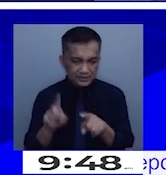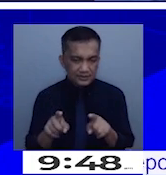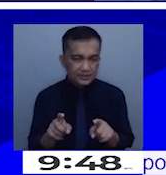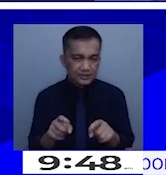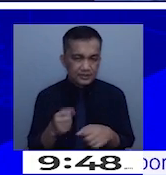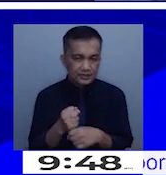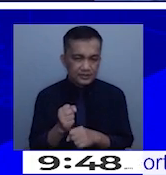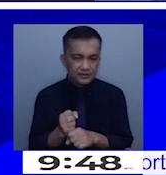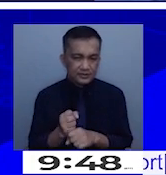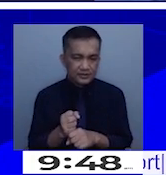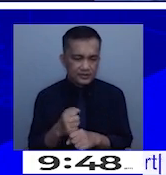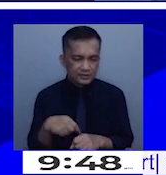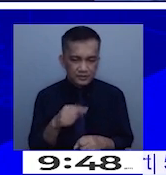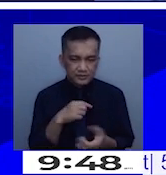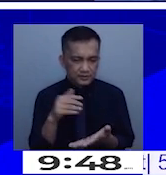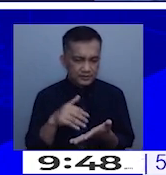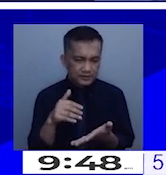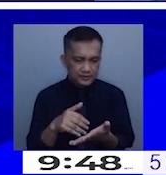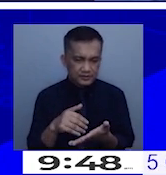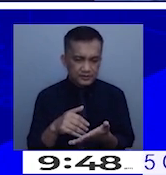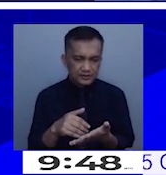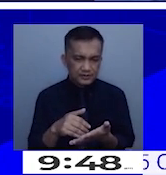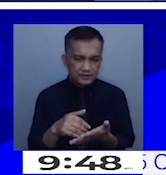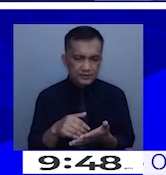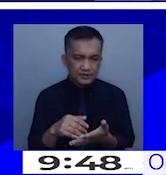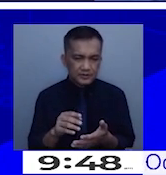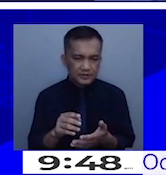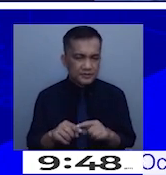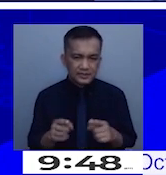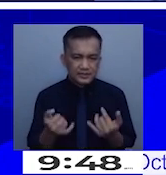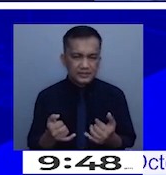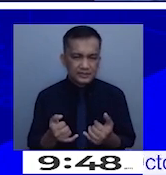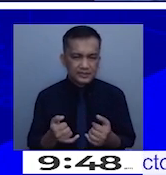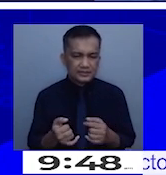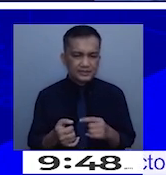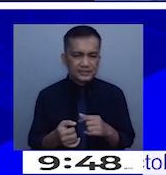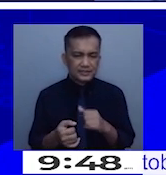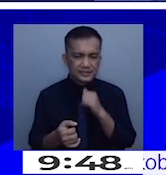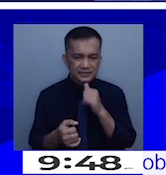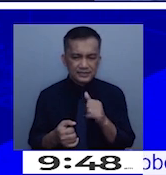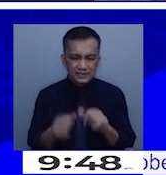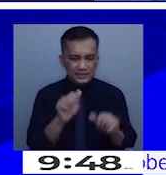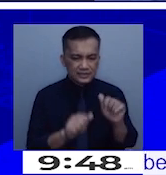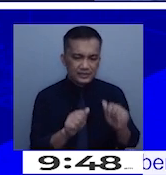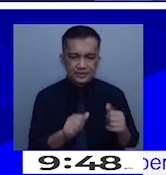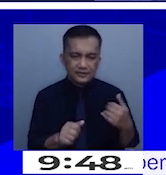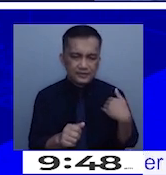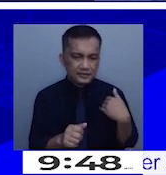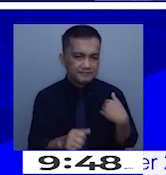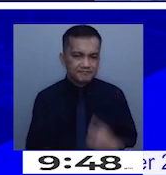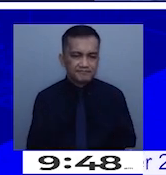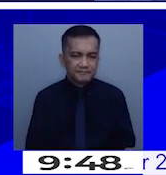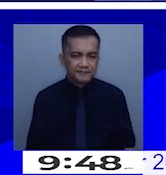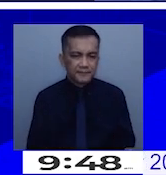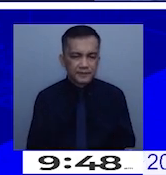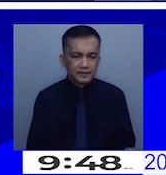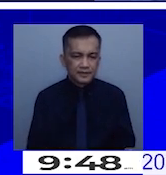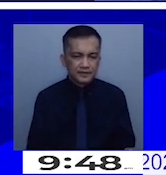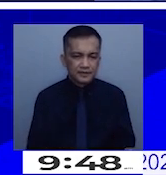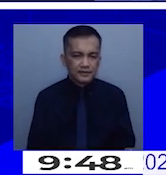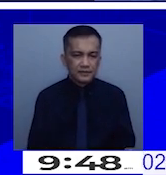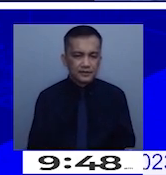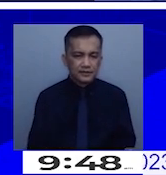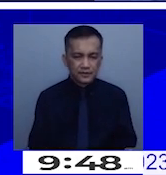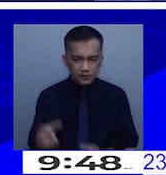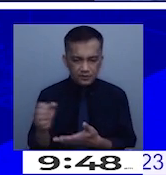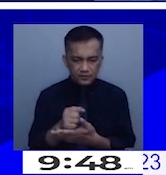at aming pinag-aaralan sa university. Pero sa ngayon, hindi ko pa kasi na-analyze talaga dahil yung nakukuha ko